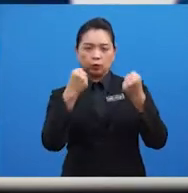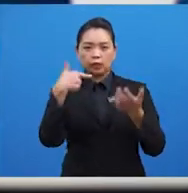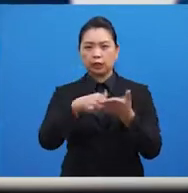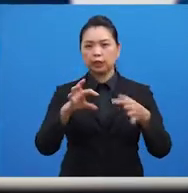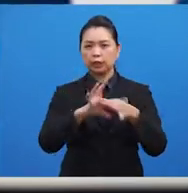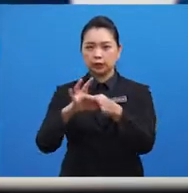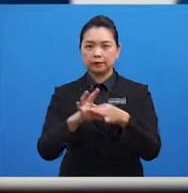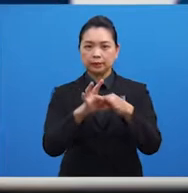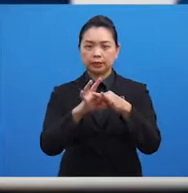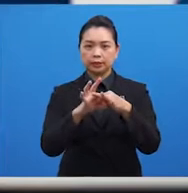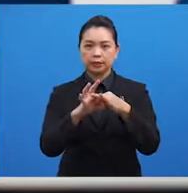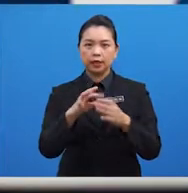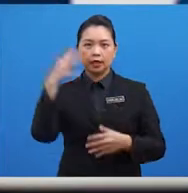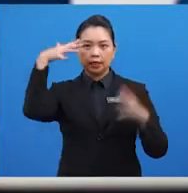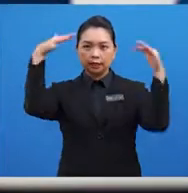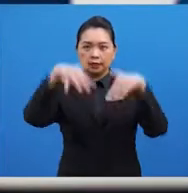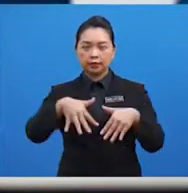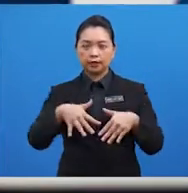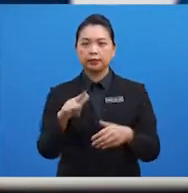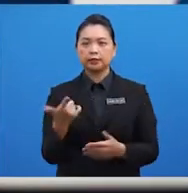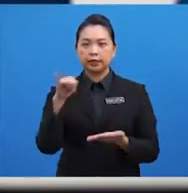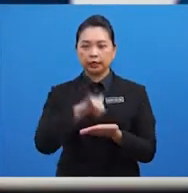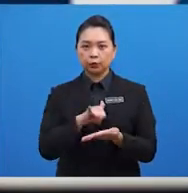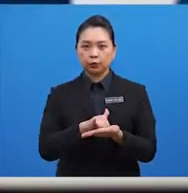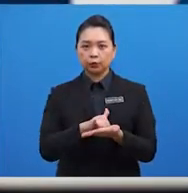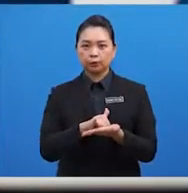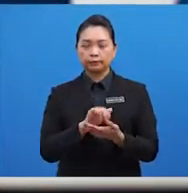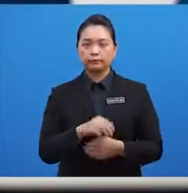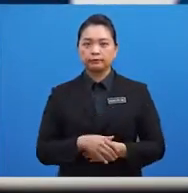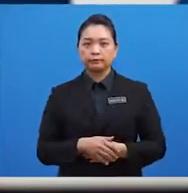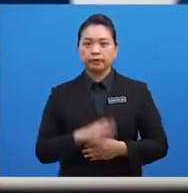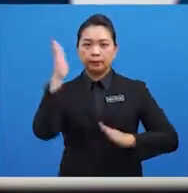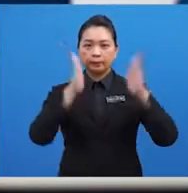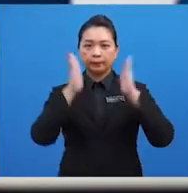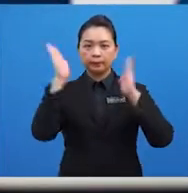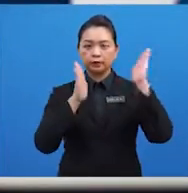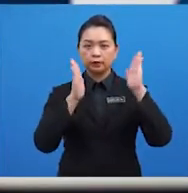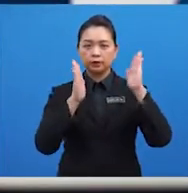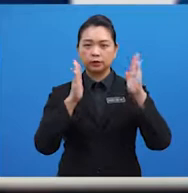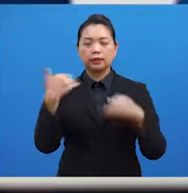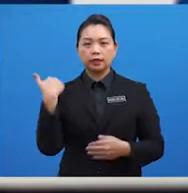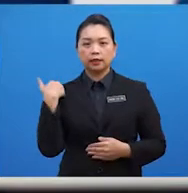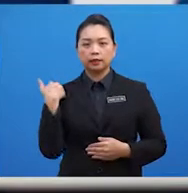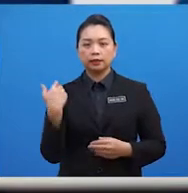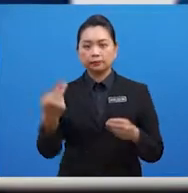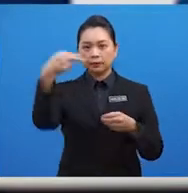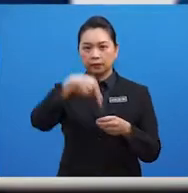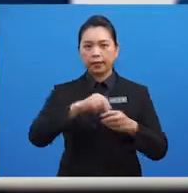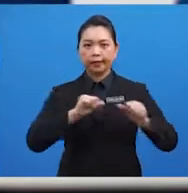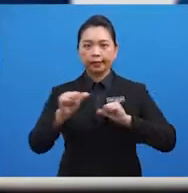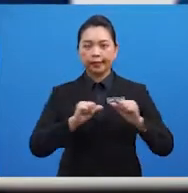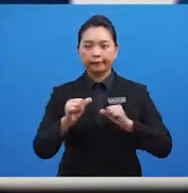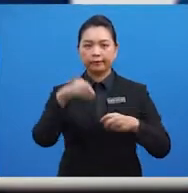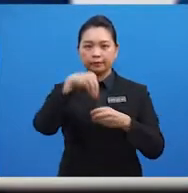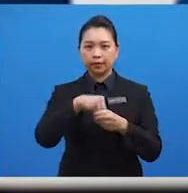kerjasama ASEAN. Selain itu juga Malaysia turut menyertai secara